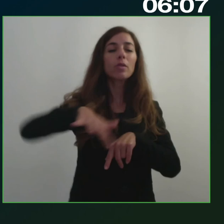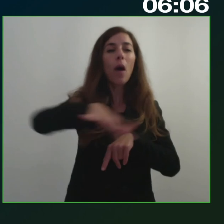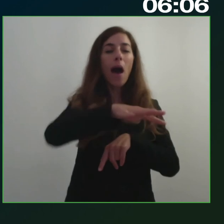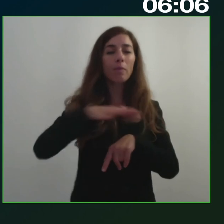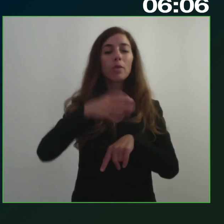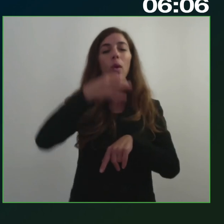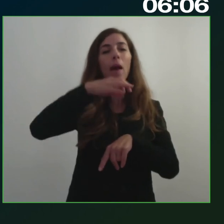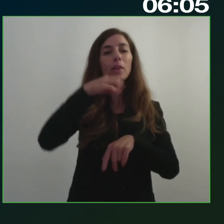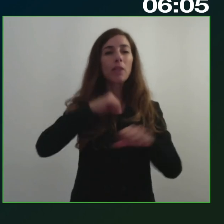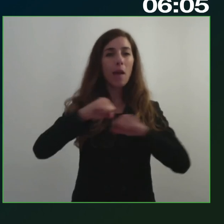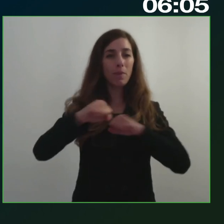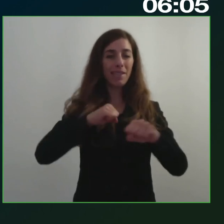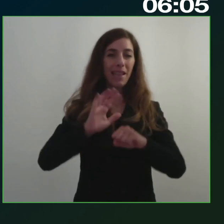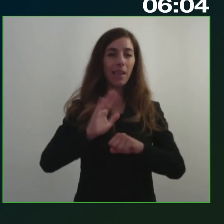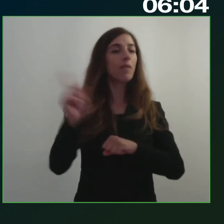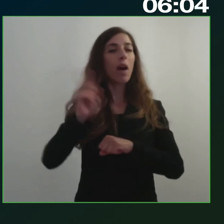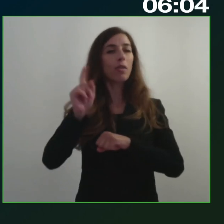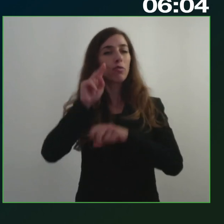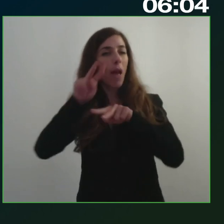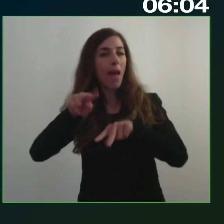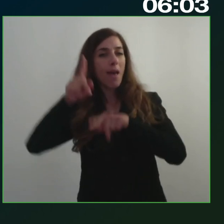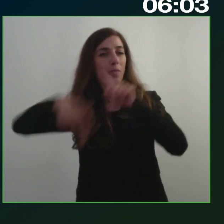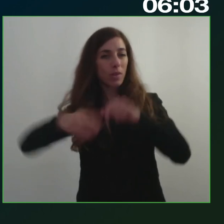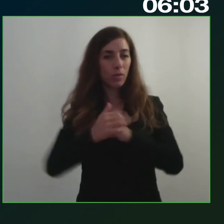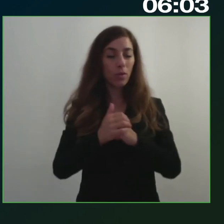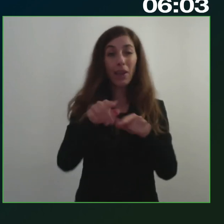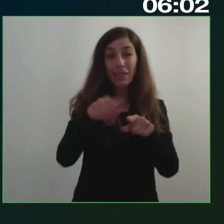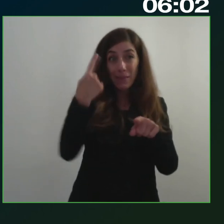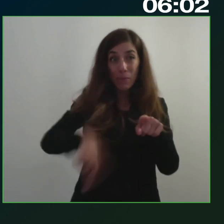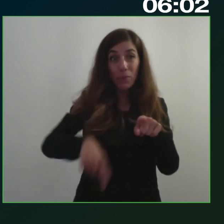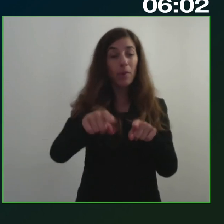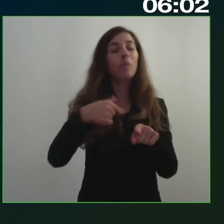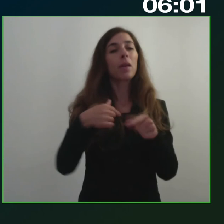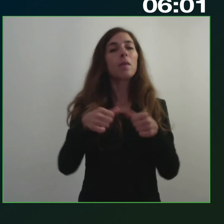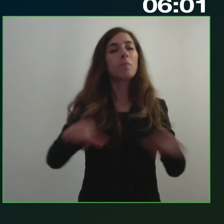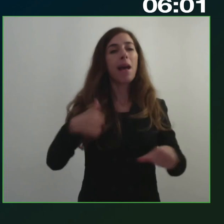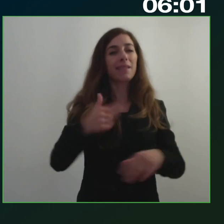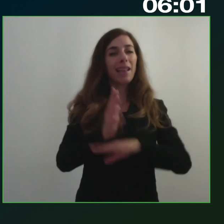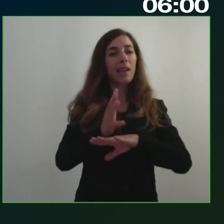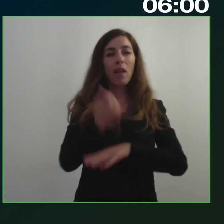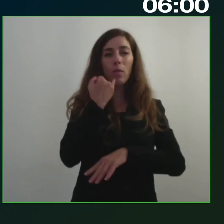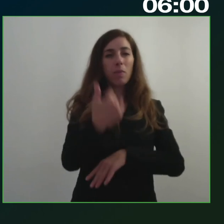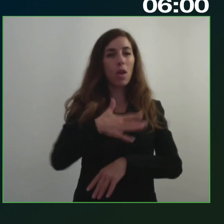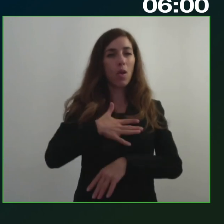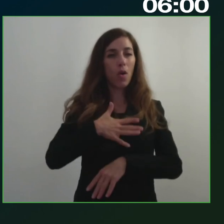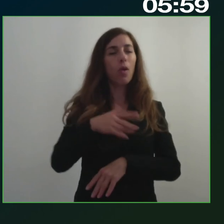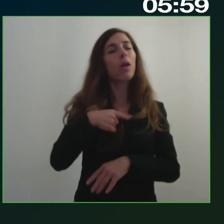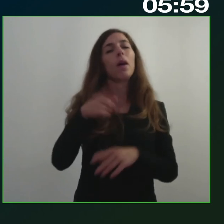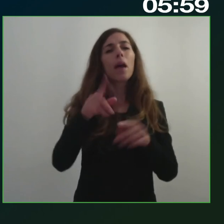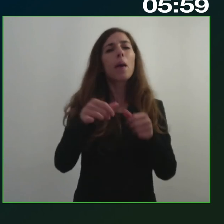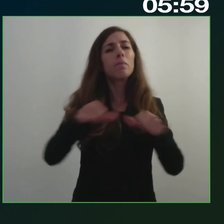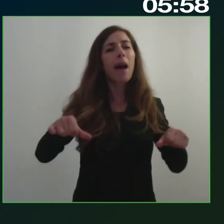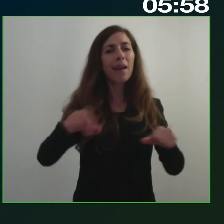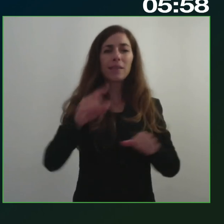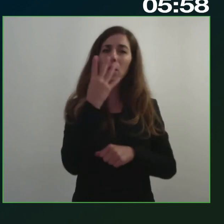quello è la base del mio piccolo intervento che si articolerà su quattro idee fondamentali